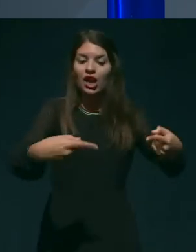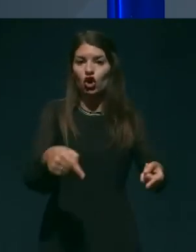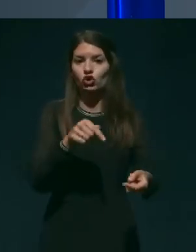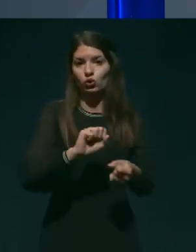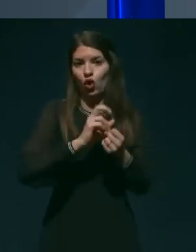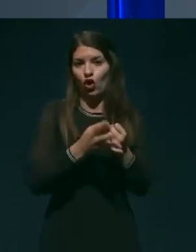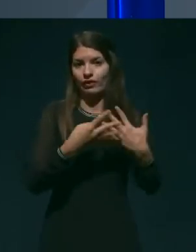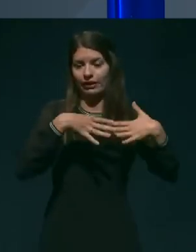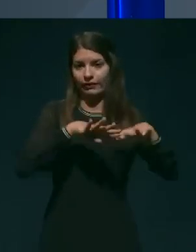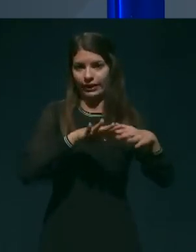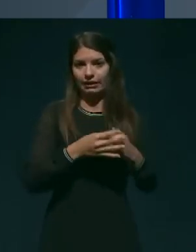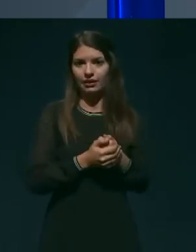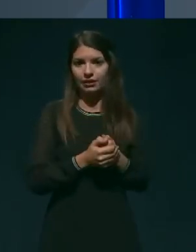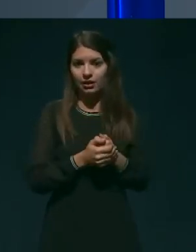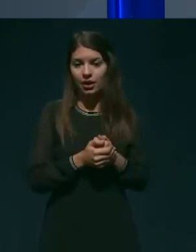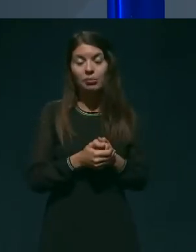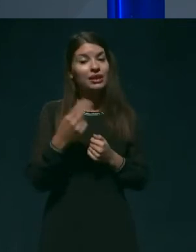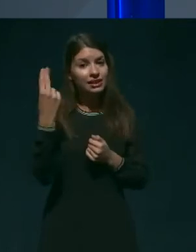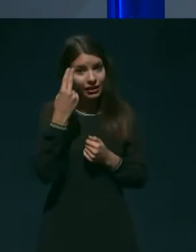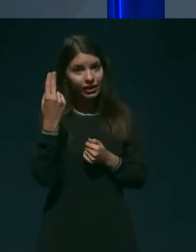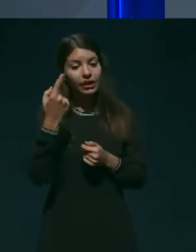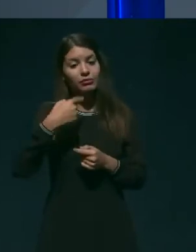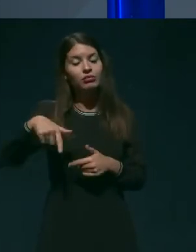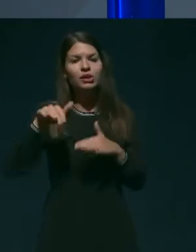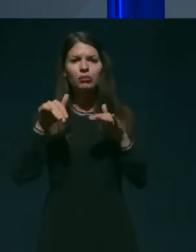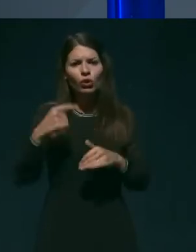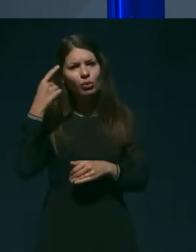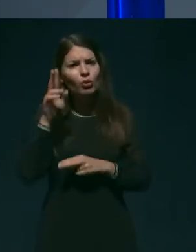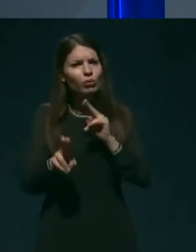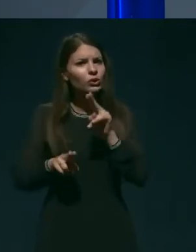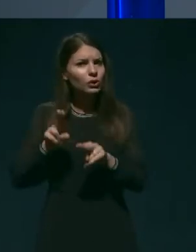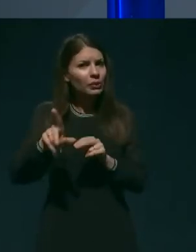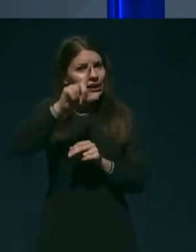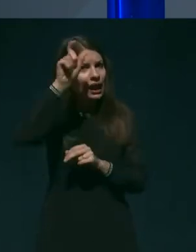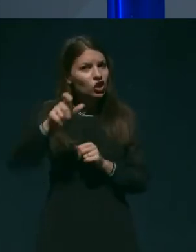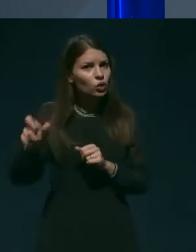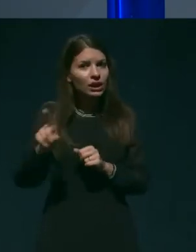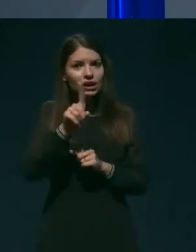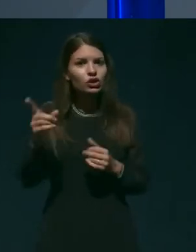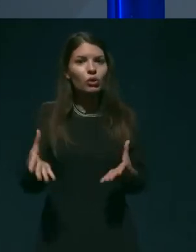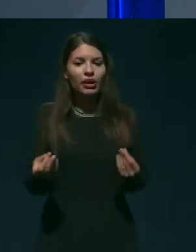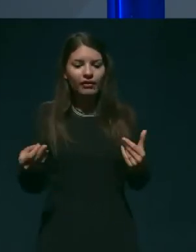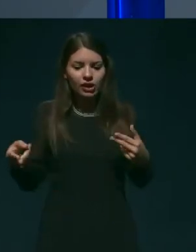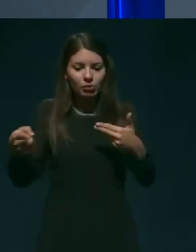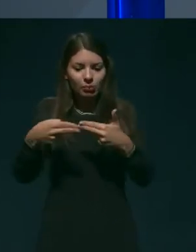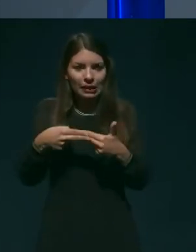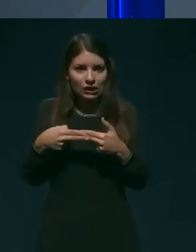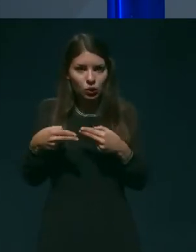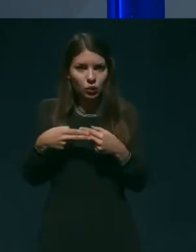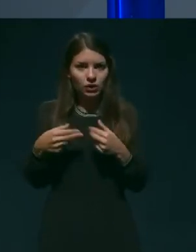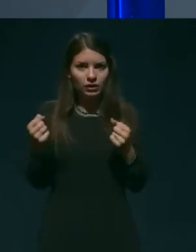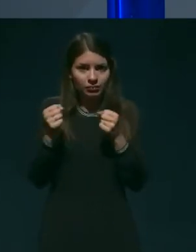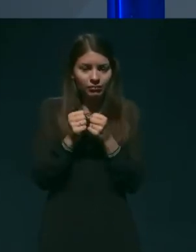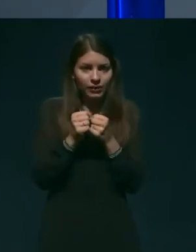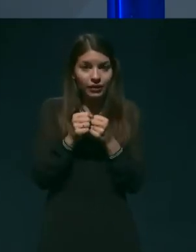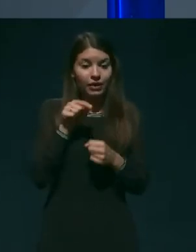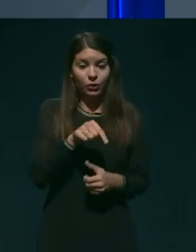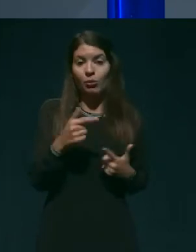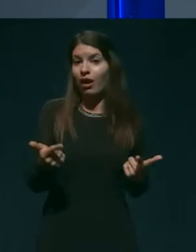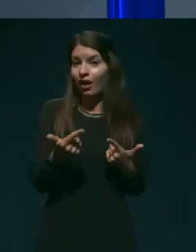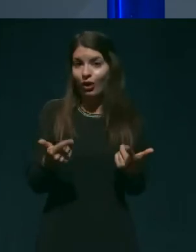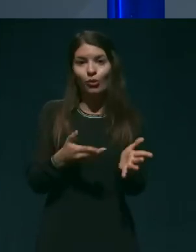Poleg tega seveda je treba poskrbeti, da ljudje niso v preveč tesnem stiku v bazenih, kjer bi lahko seveda